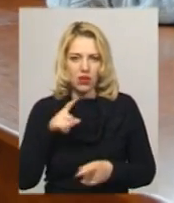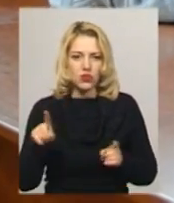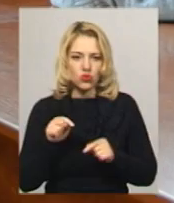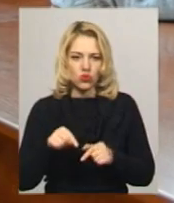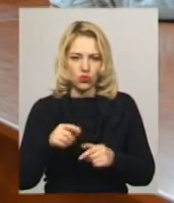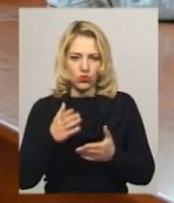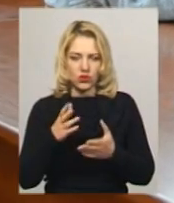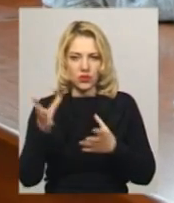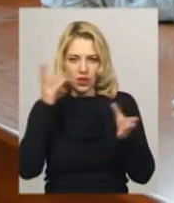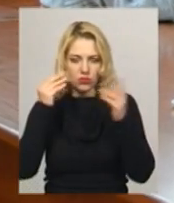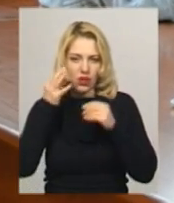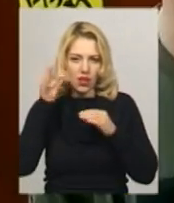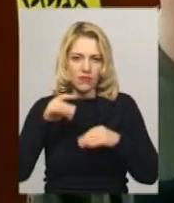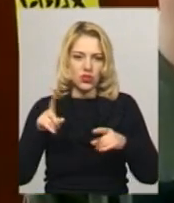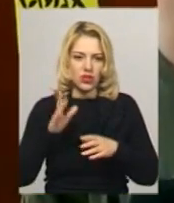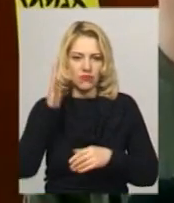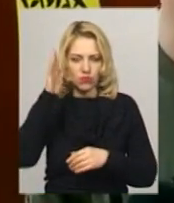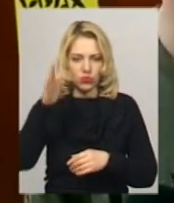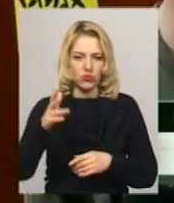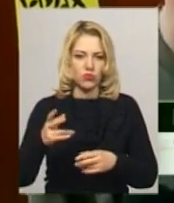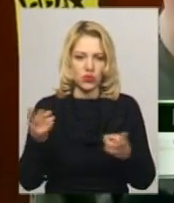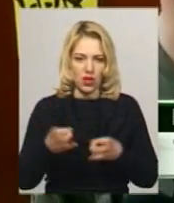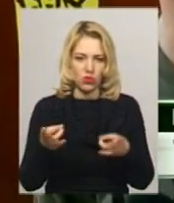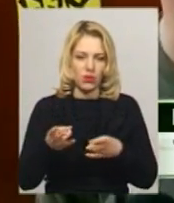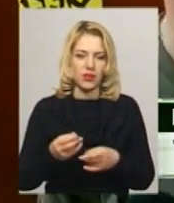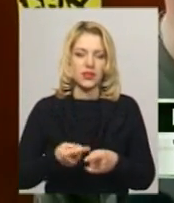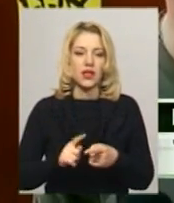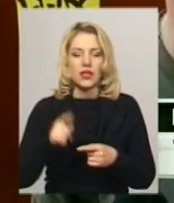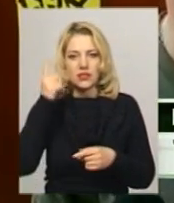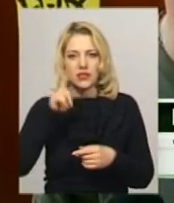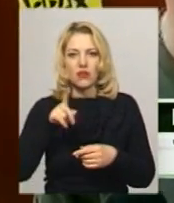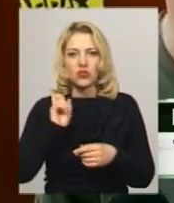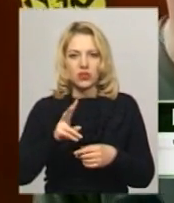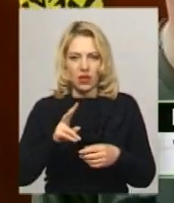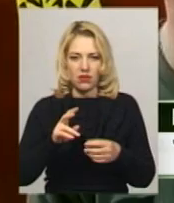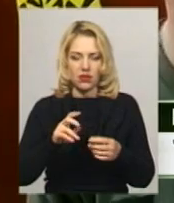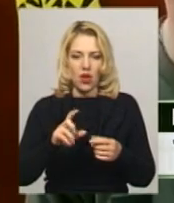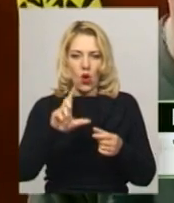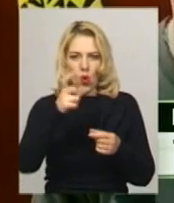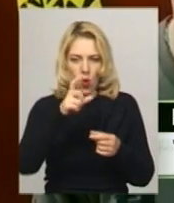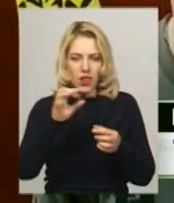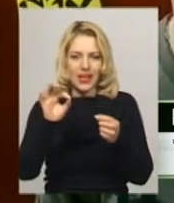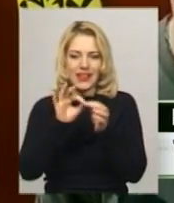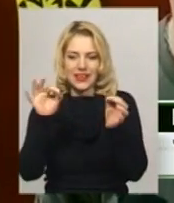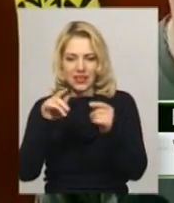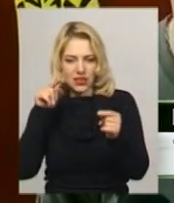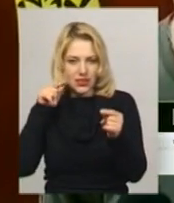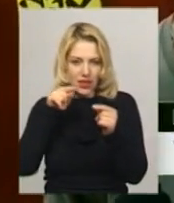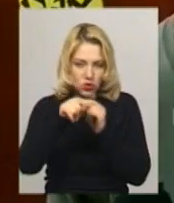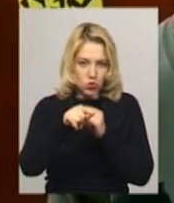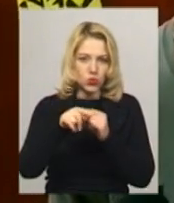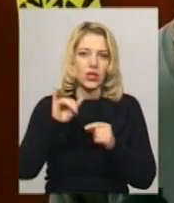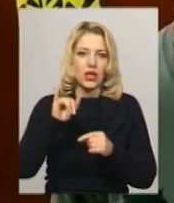навичок, які знадобляться йому у майбутньому. Починаючи від того, як засунути нитку в голку, закінчуючи